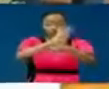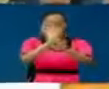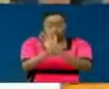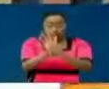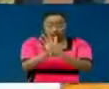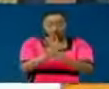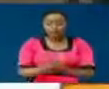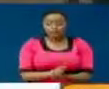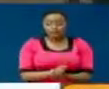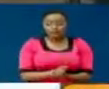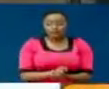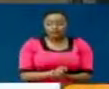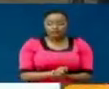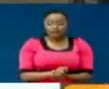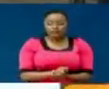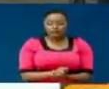ya virusi vya corona.